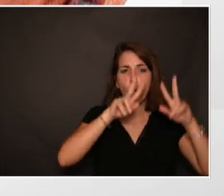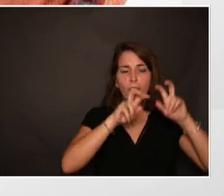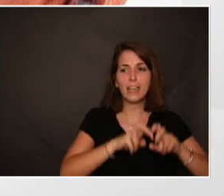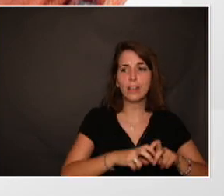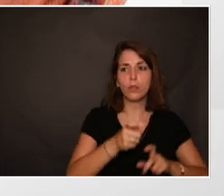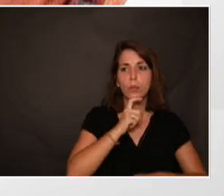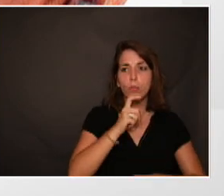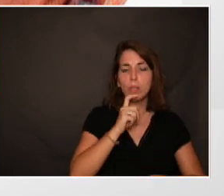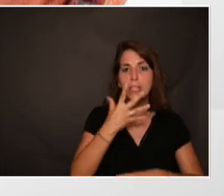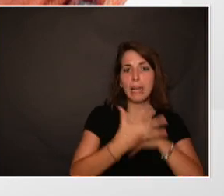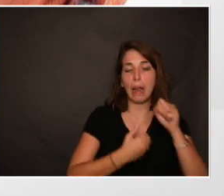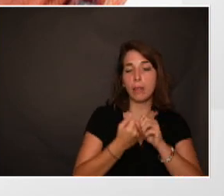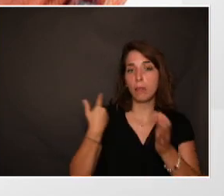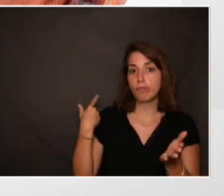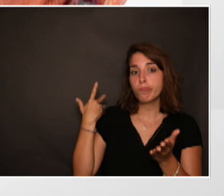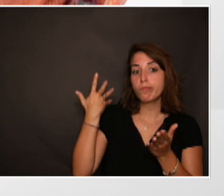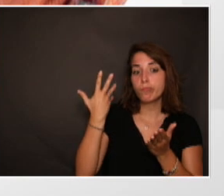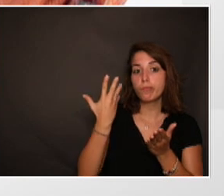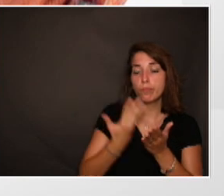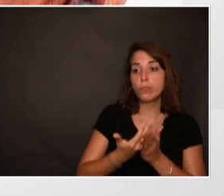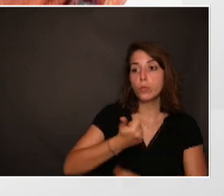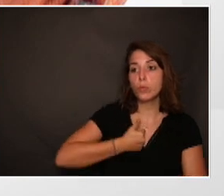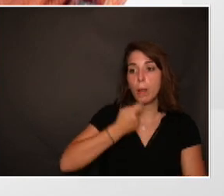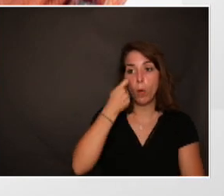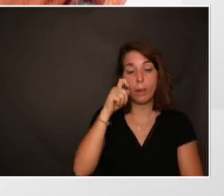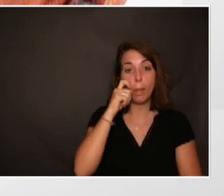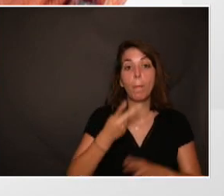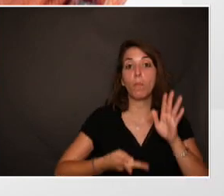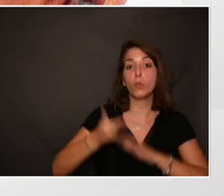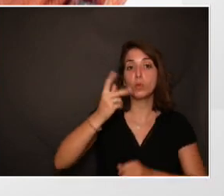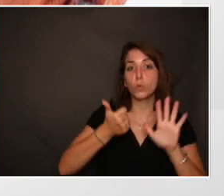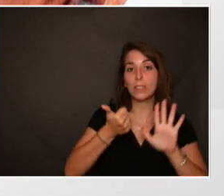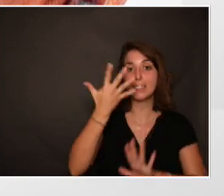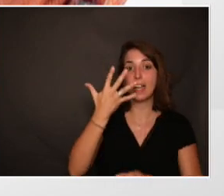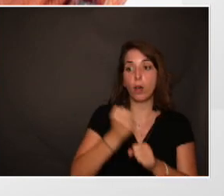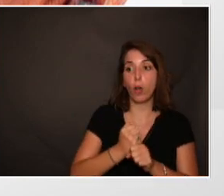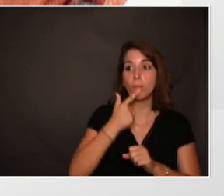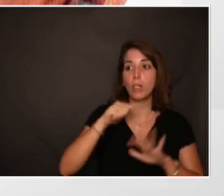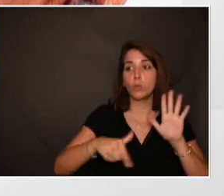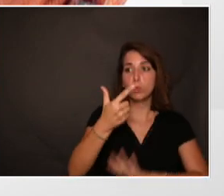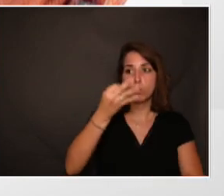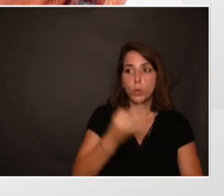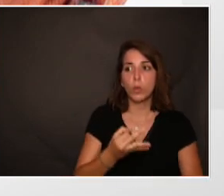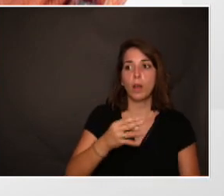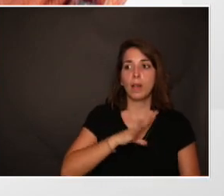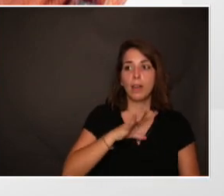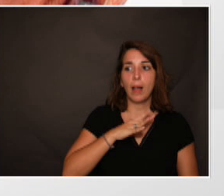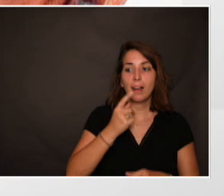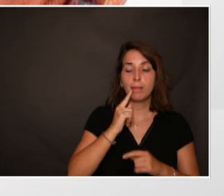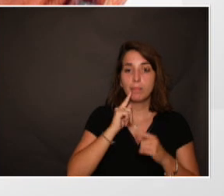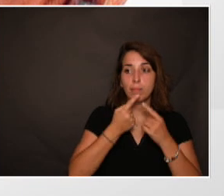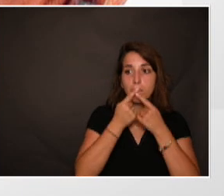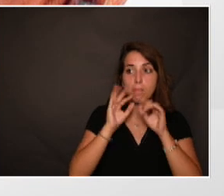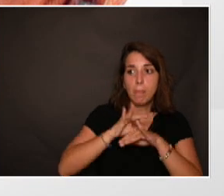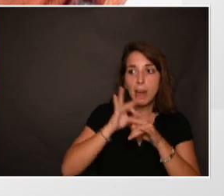années où on voyait que chez les plus de 65 ans, 12 % avaient des maladies déclarées, 66